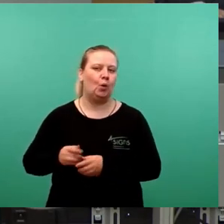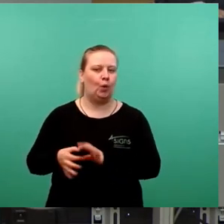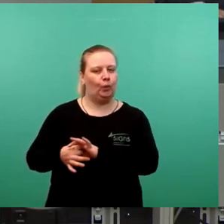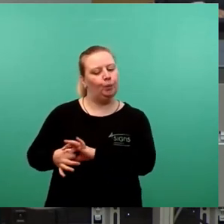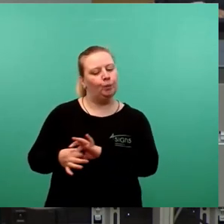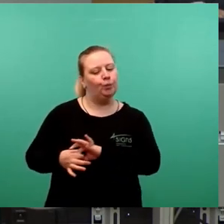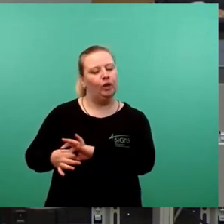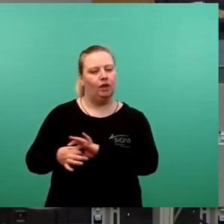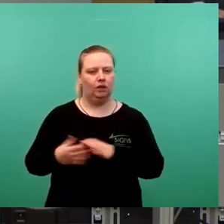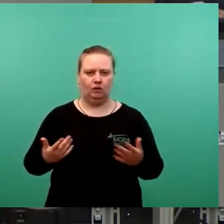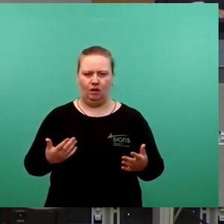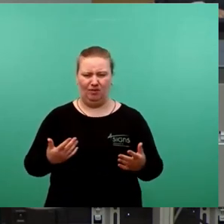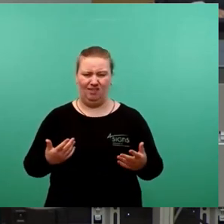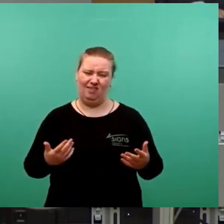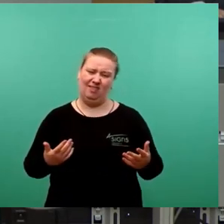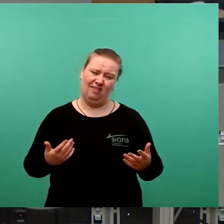dergleichen.